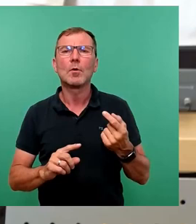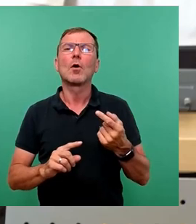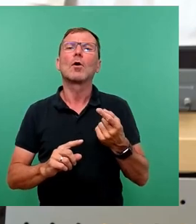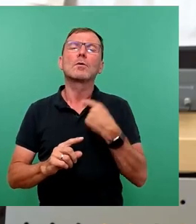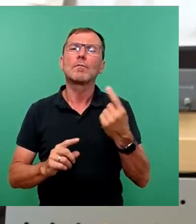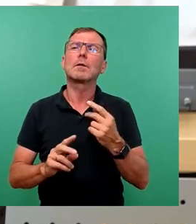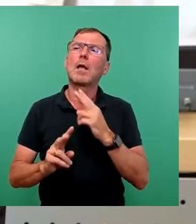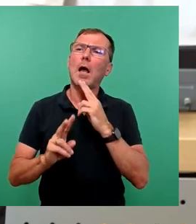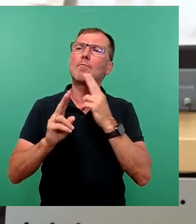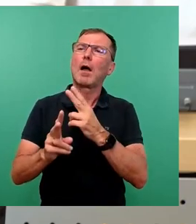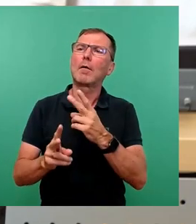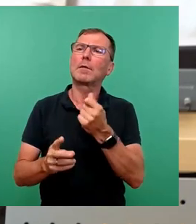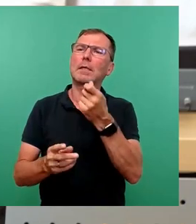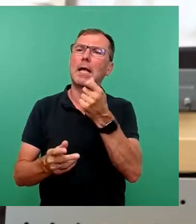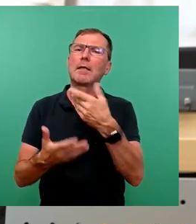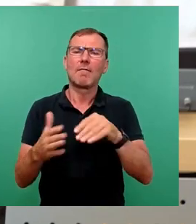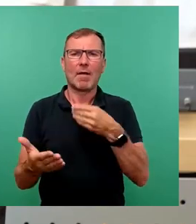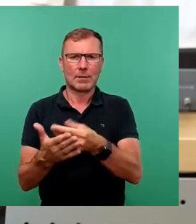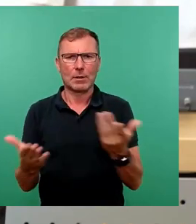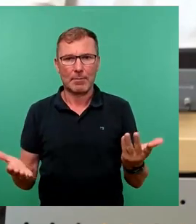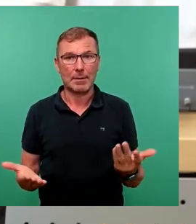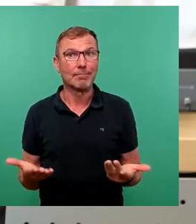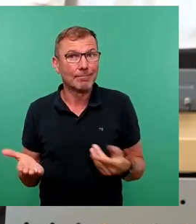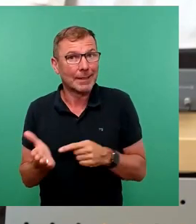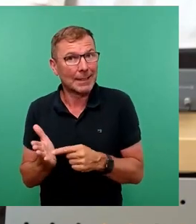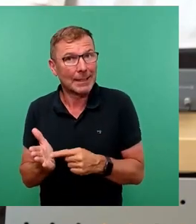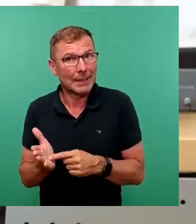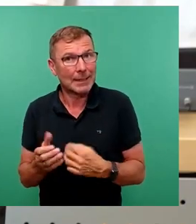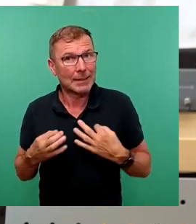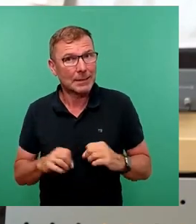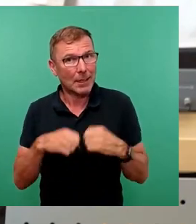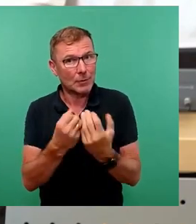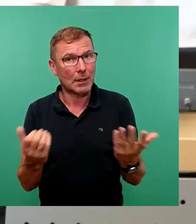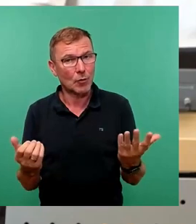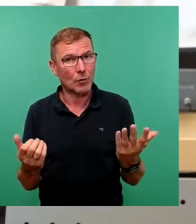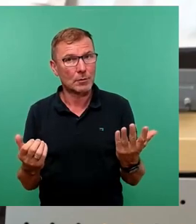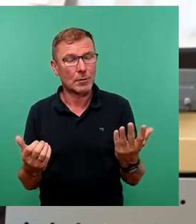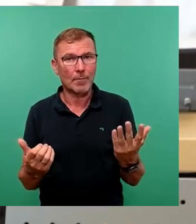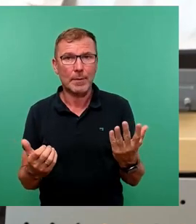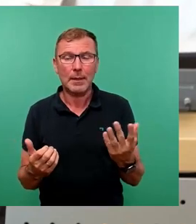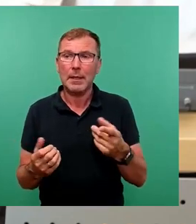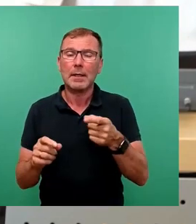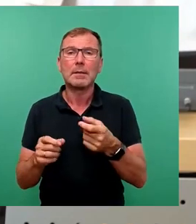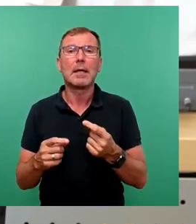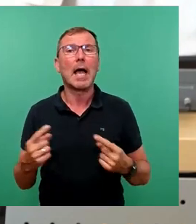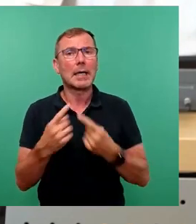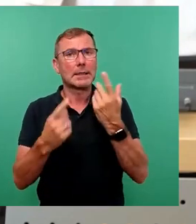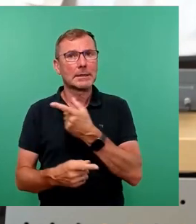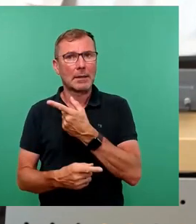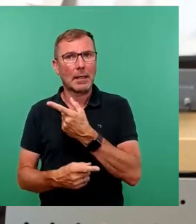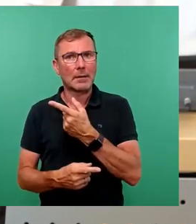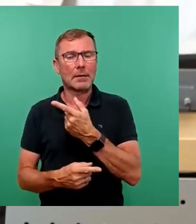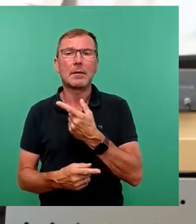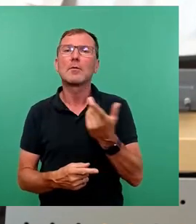Beauftragten freizugeben. So, das ist also die Sachlage. Die Dissidenten sozusagen haben